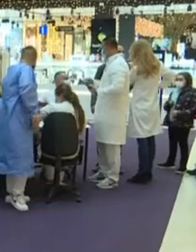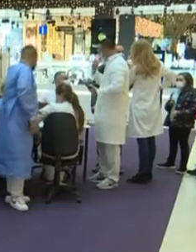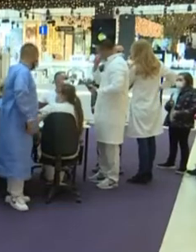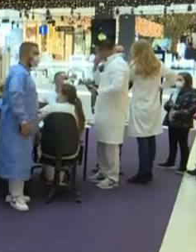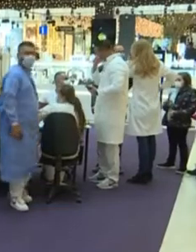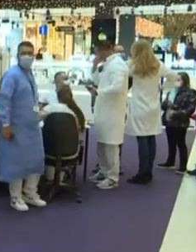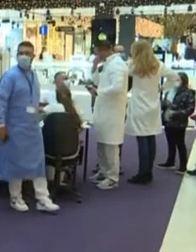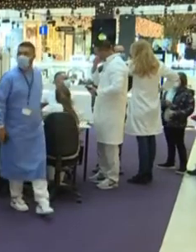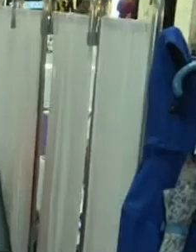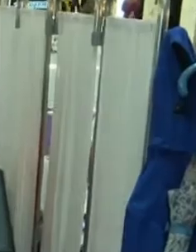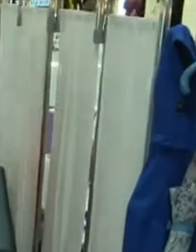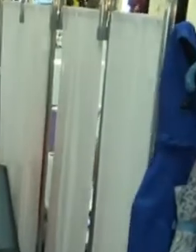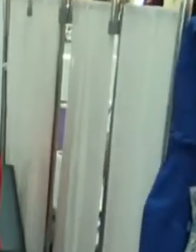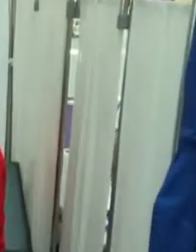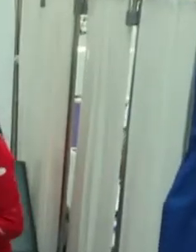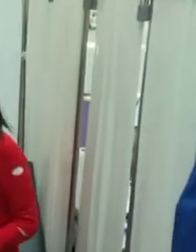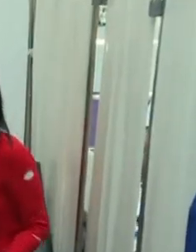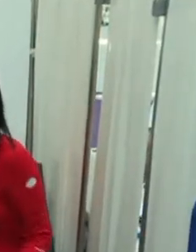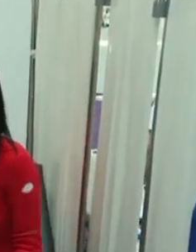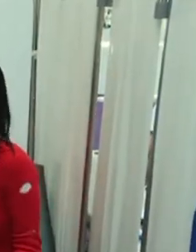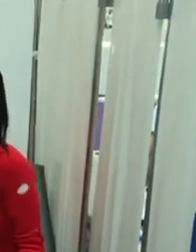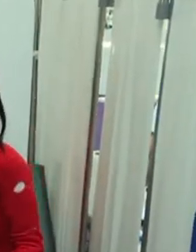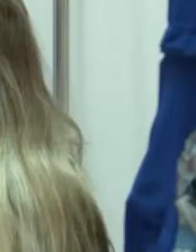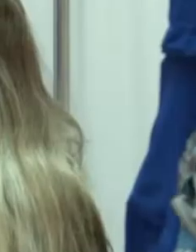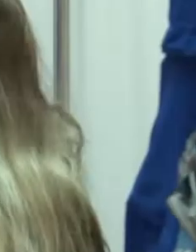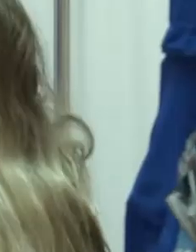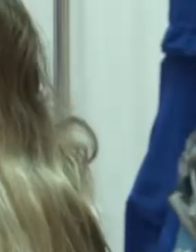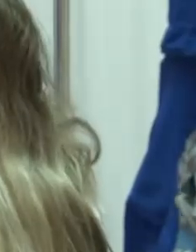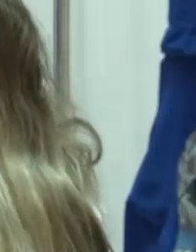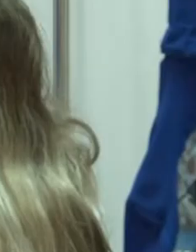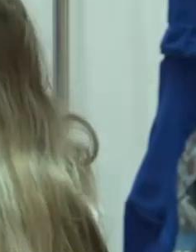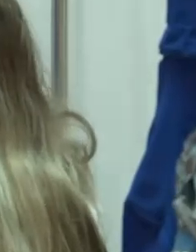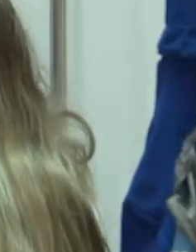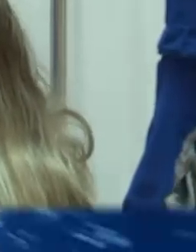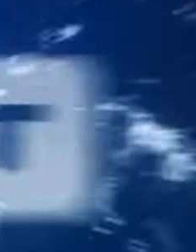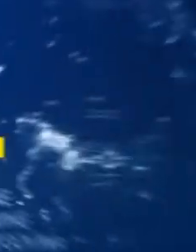Gotovo 700 građana cijepljeno za vikend u Sarajevskom tržnom centru najviše mladih ljudi.